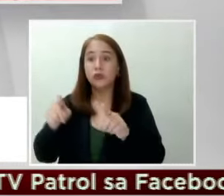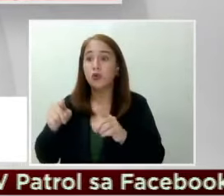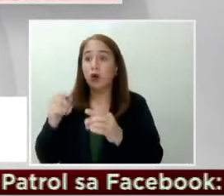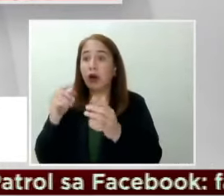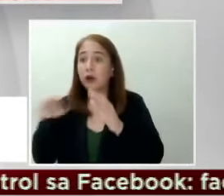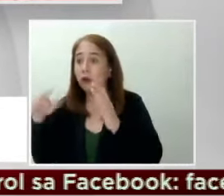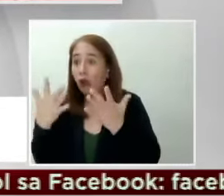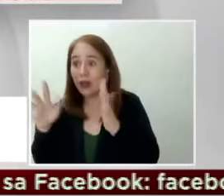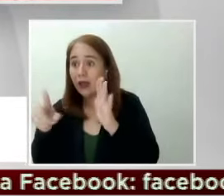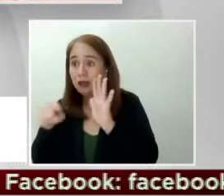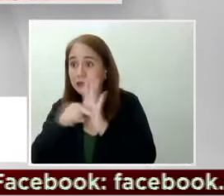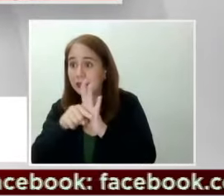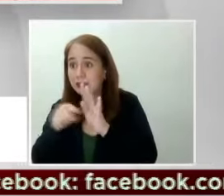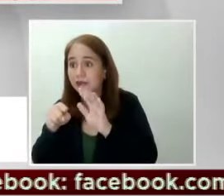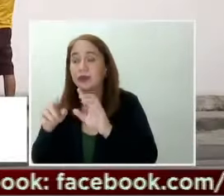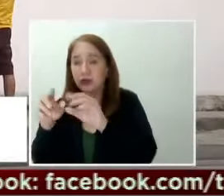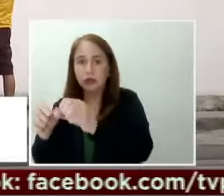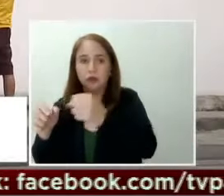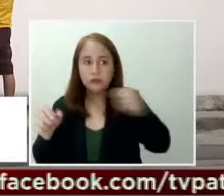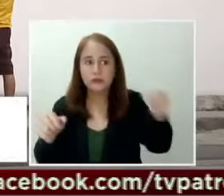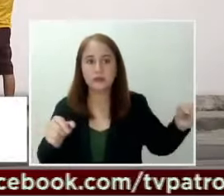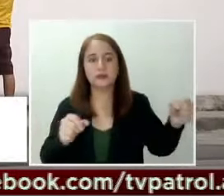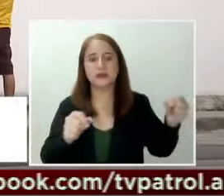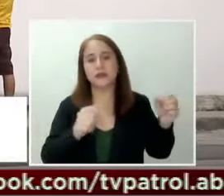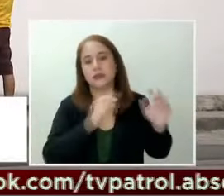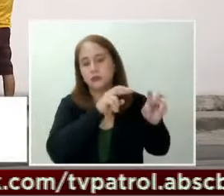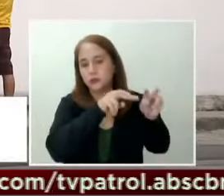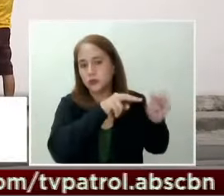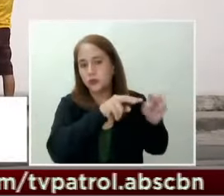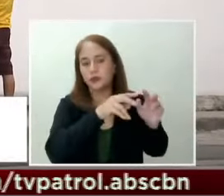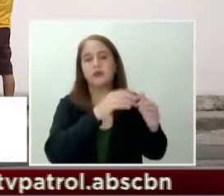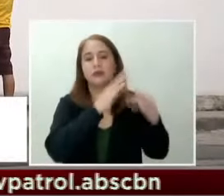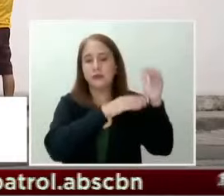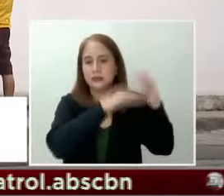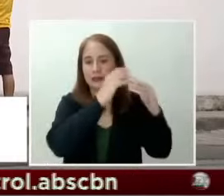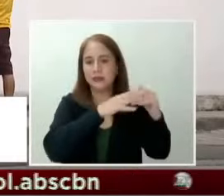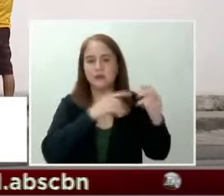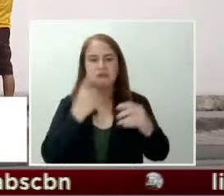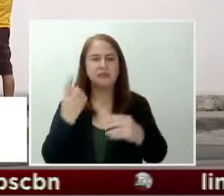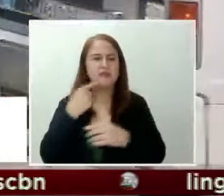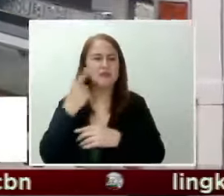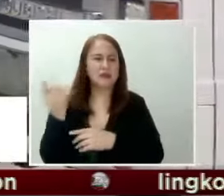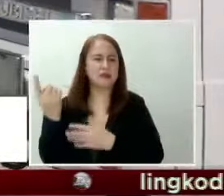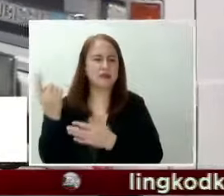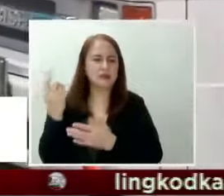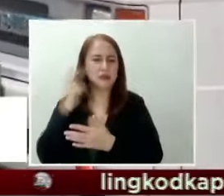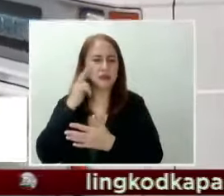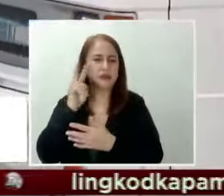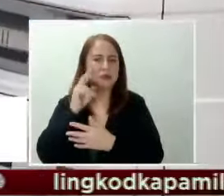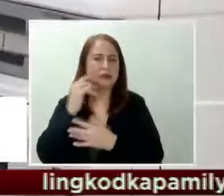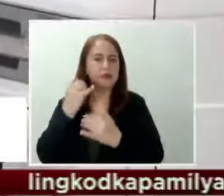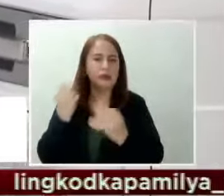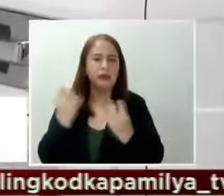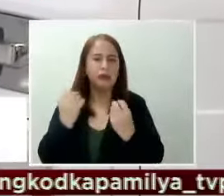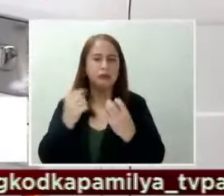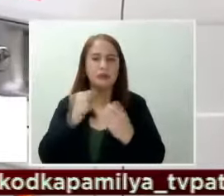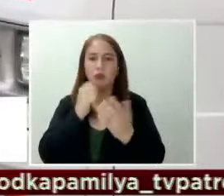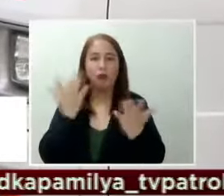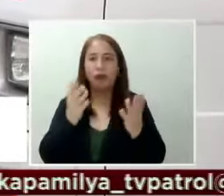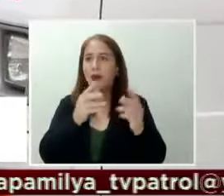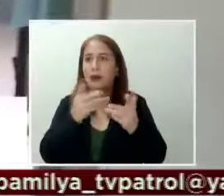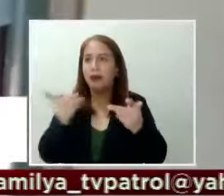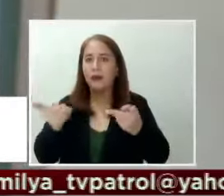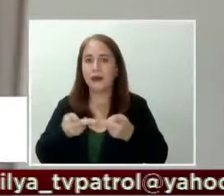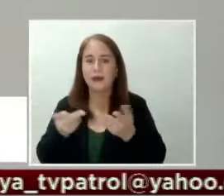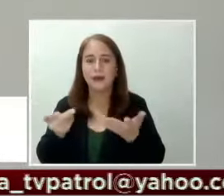temporary treatment and monitoring facility. Pero aminado si Fergeri na marami ang wala ng mapaglagyang temporary